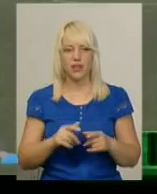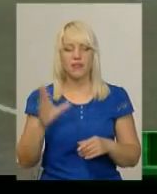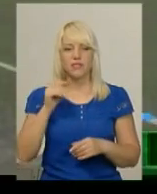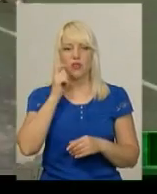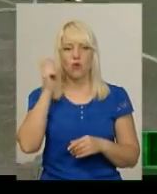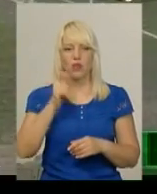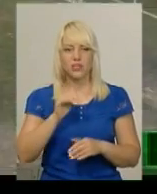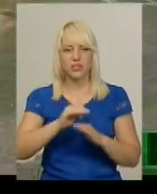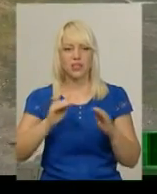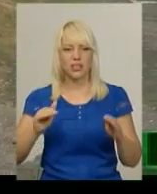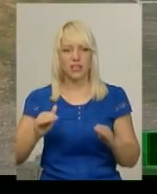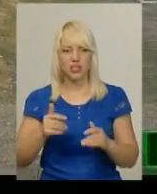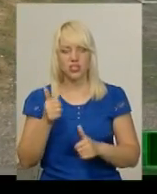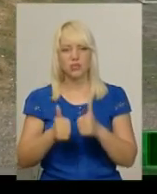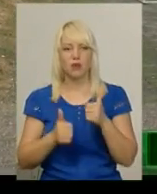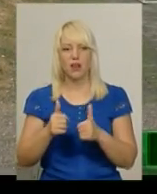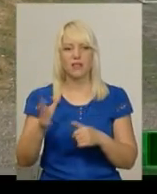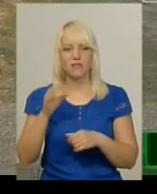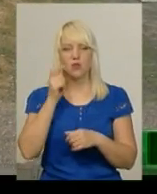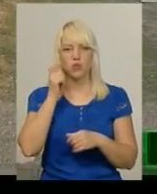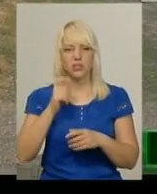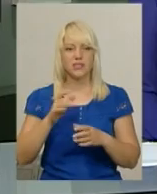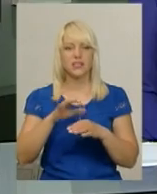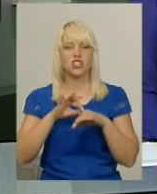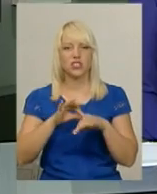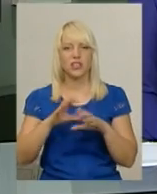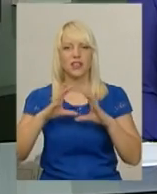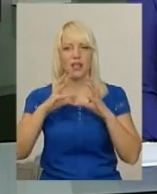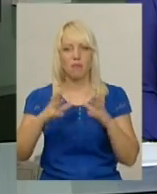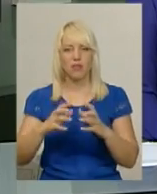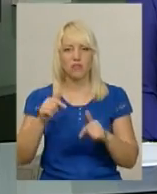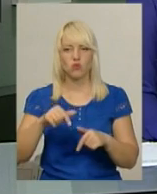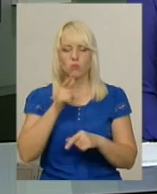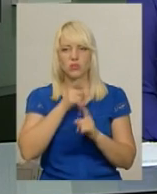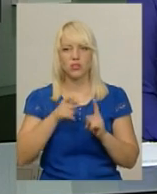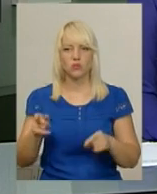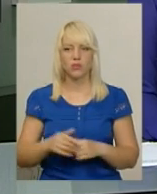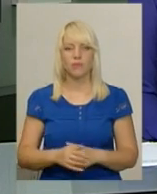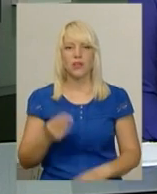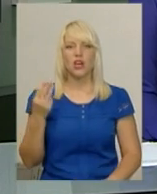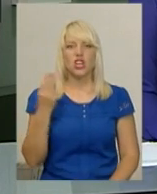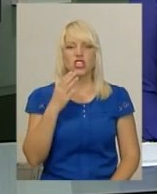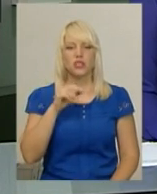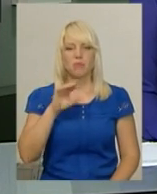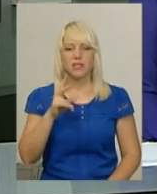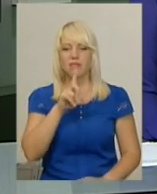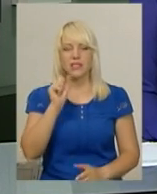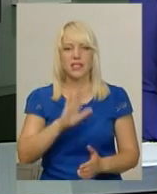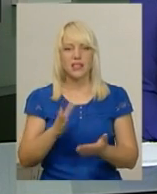у всеукраїнських дитячих змаганнях із футболу «Шкіряний м'яч» у цьому сезоні. У Шепетівців вперше за несплату